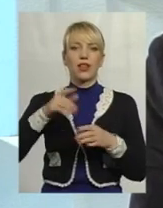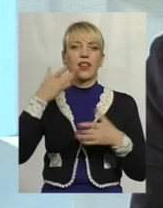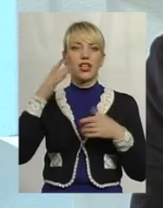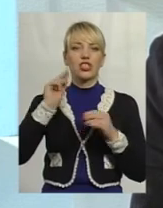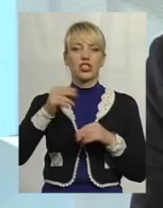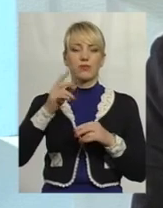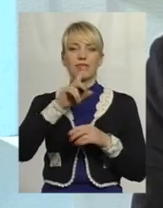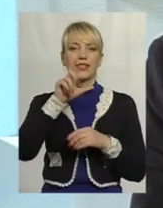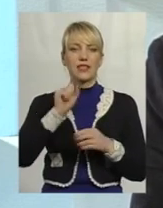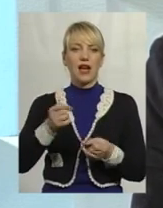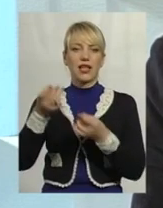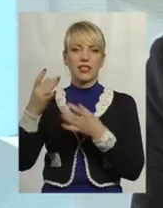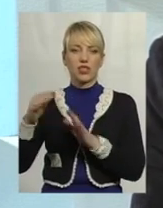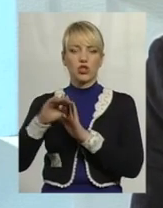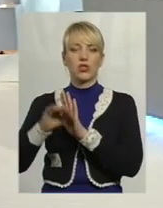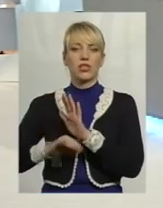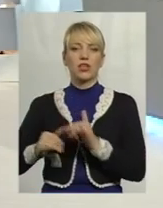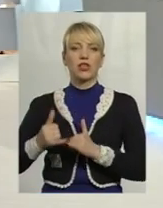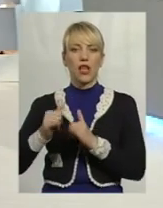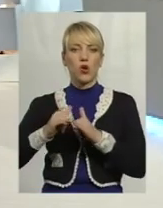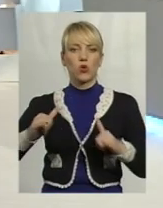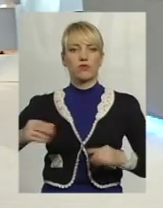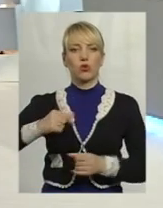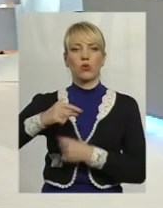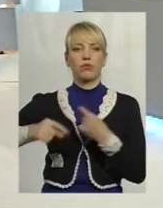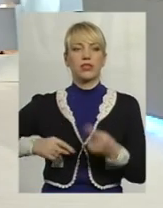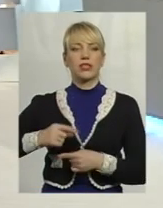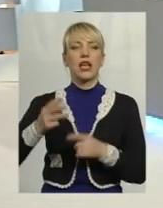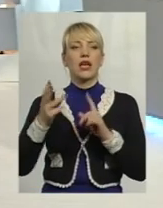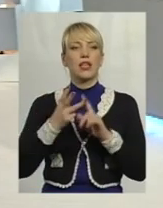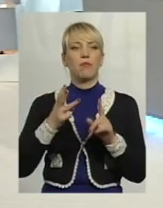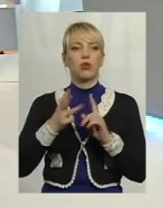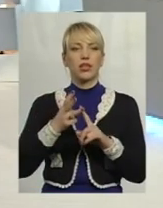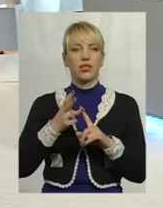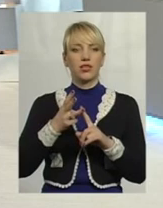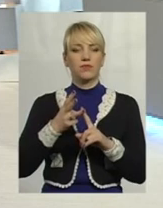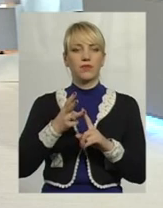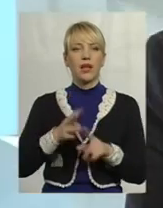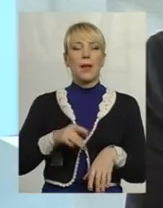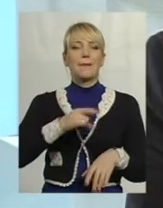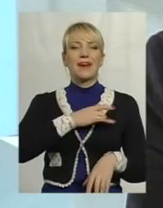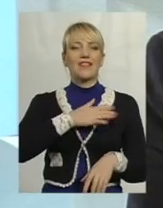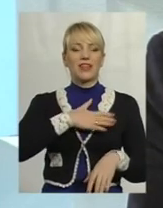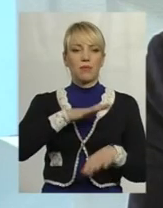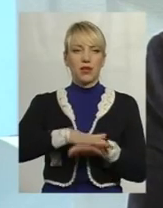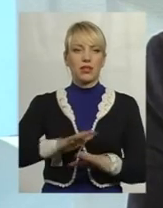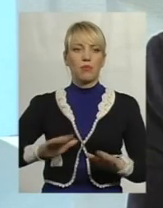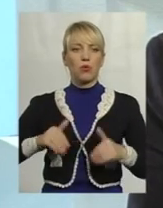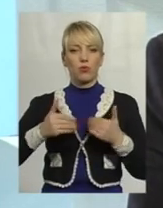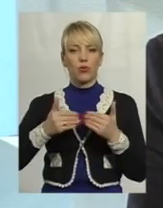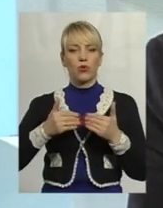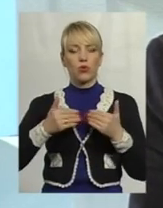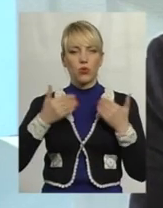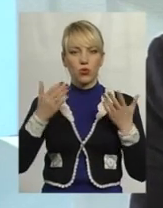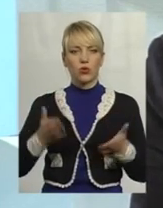для розвитку власної справи або для розвитку бізнесу. І по-третє, «Приватбанк» пропонує власним клієнтам